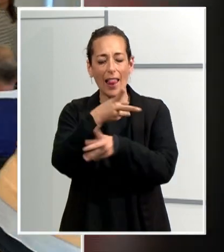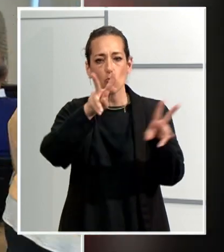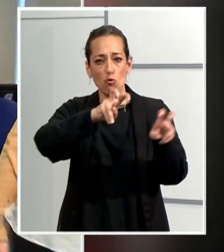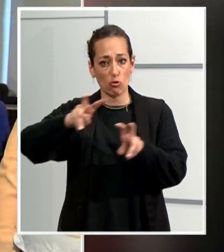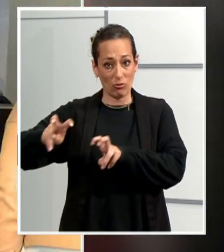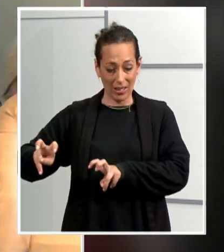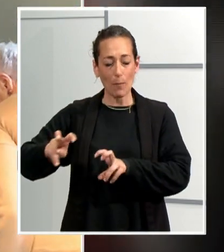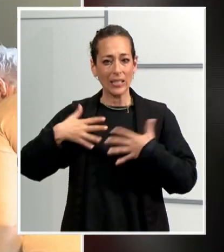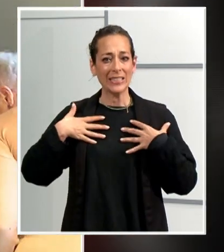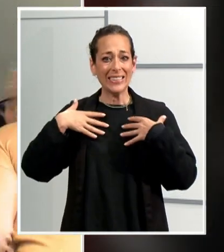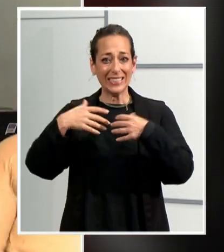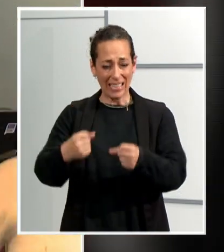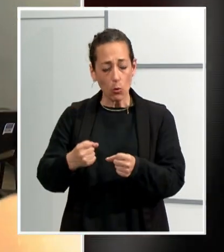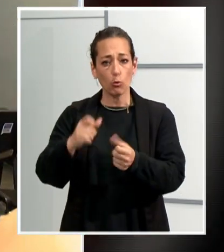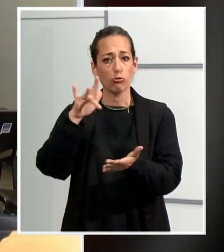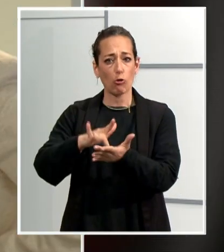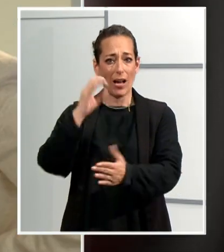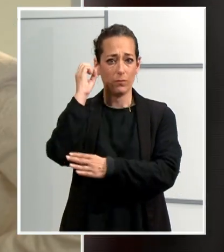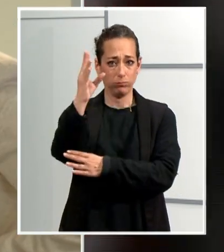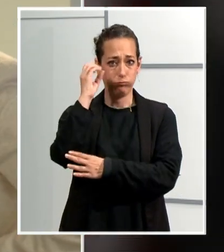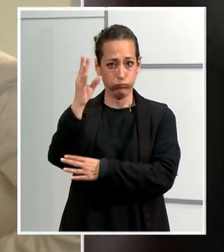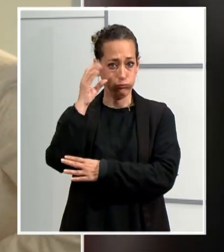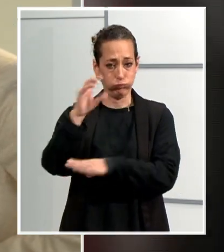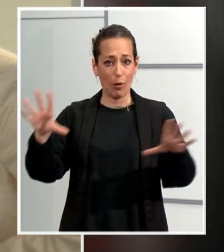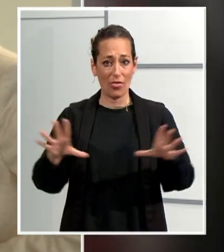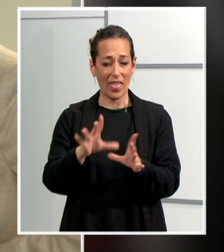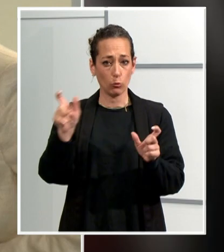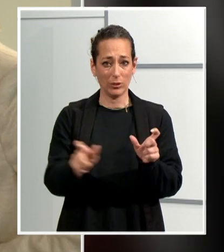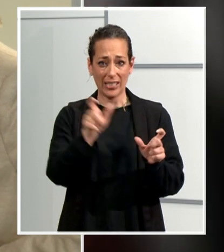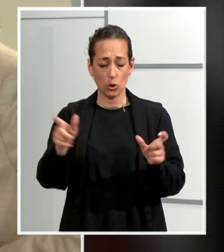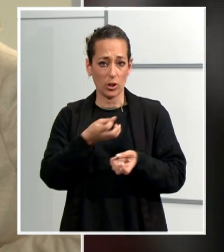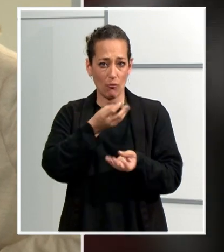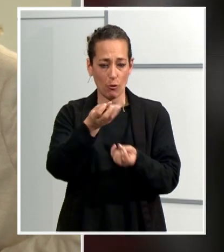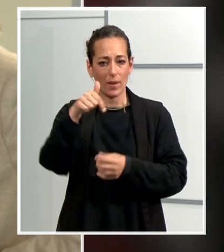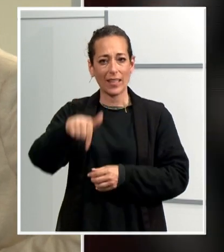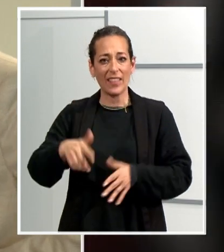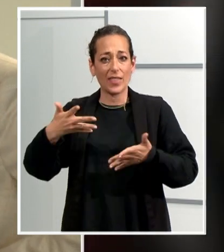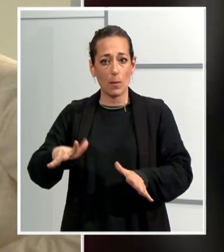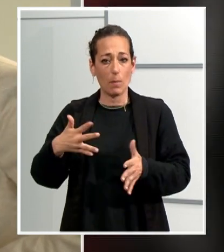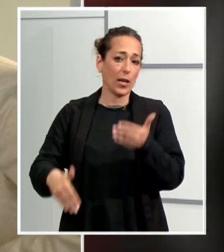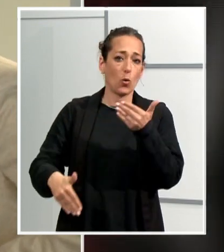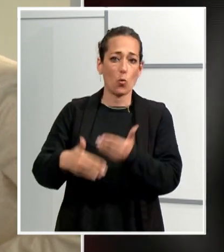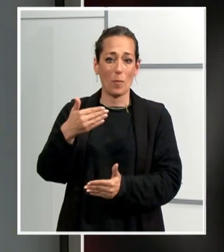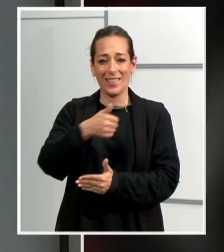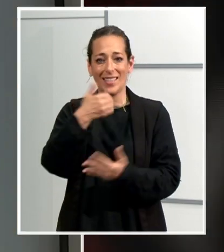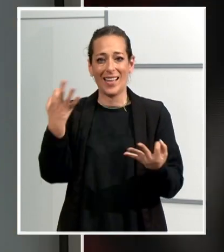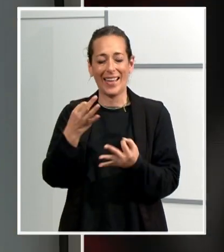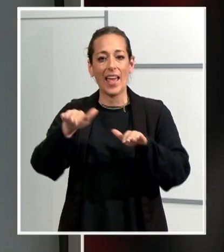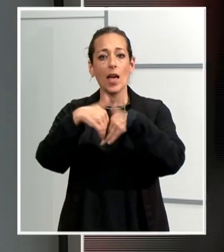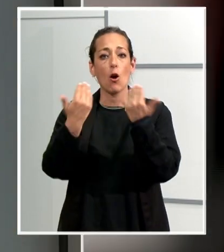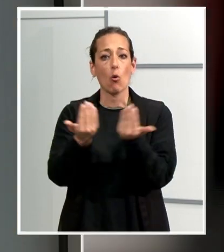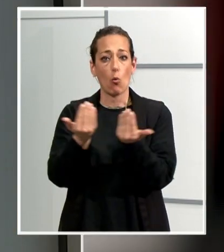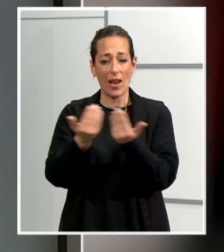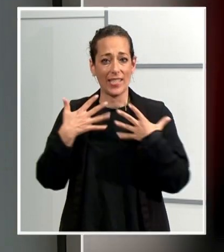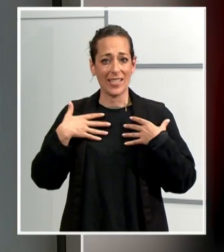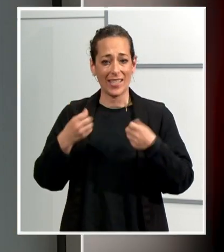seus usuaris en deu sessions informatives. Aquest dimecres ha arrencat al Centre Cívic Vapor Grand la primera escola de salut dirigida a